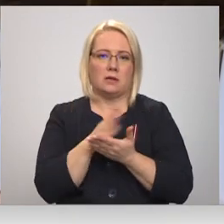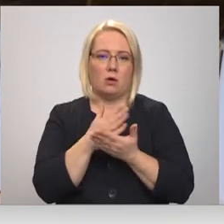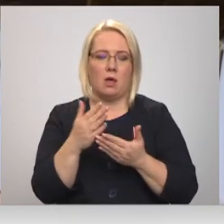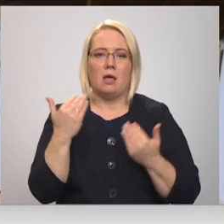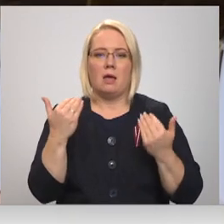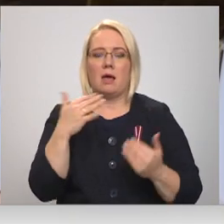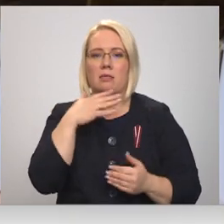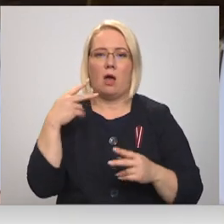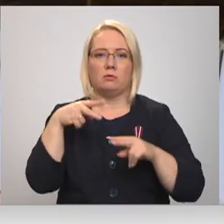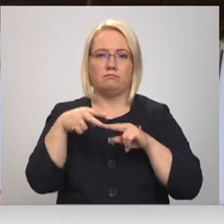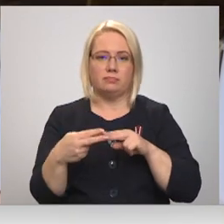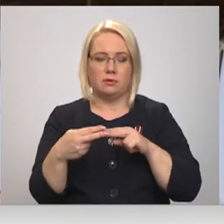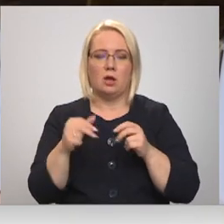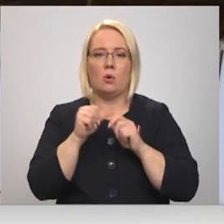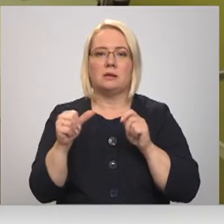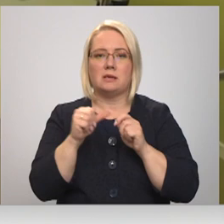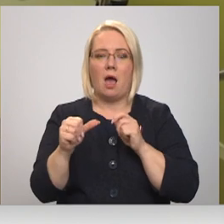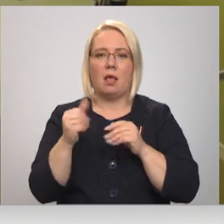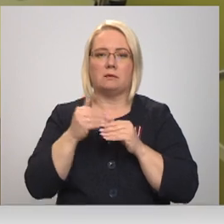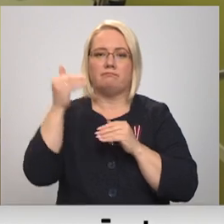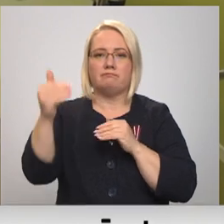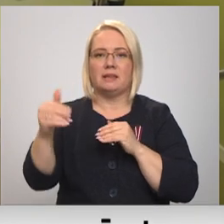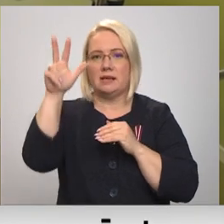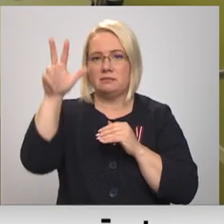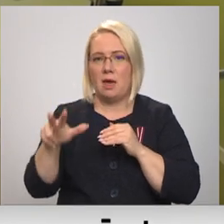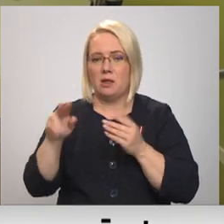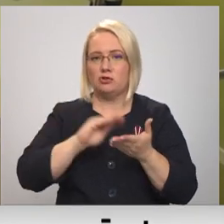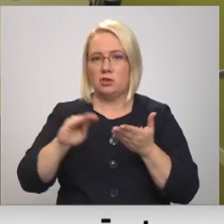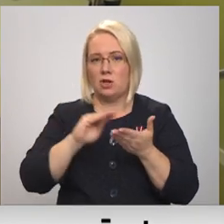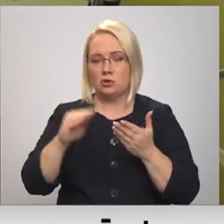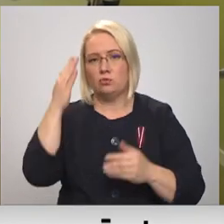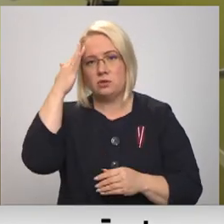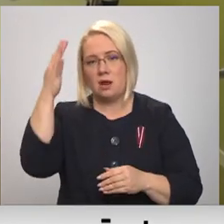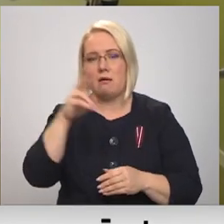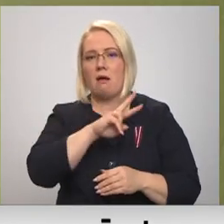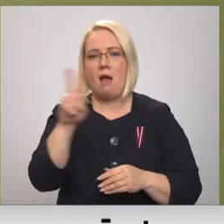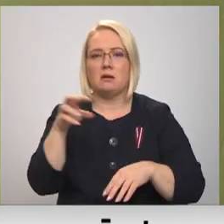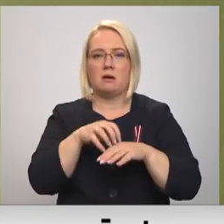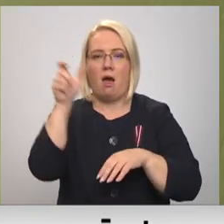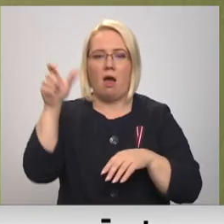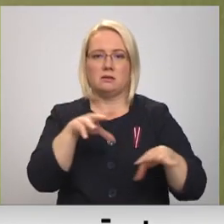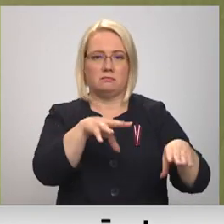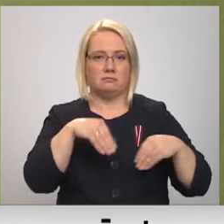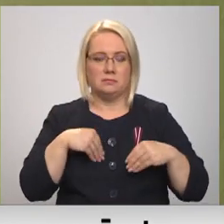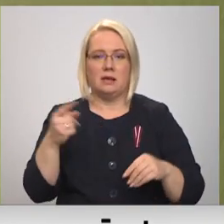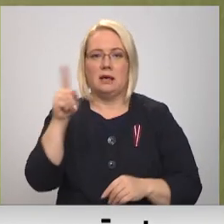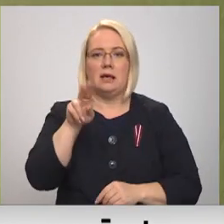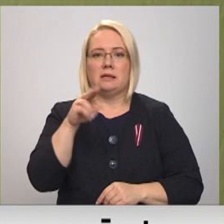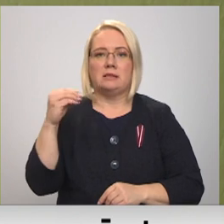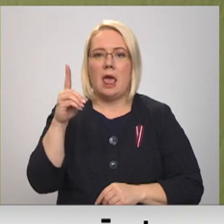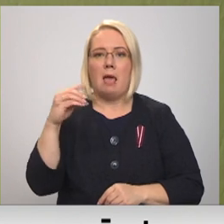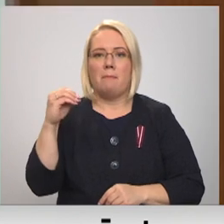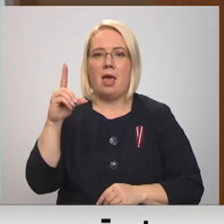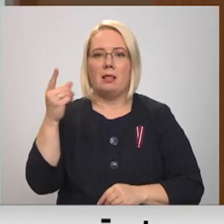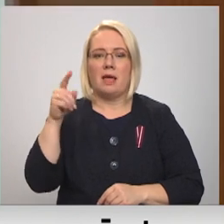pauzīt, jo zāles ir sarakstīts uz triem mēnešiem un cer, ka kāds ārsta tomēr pārņems. Snēpels pagastu pārvaldes vadītāja Aiga